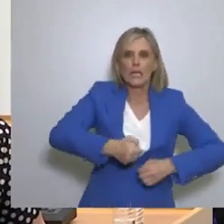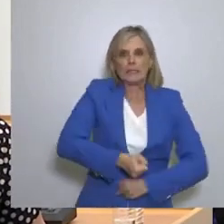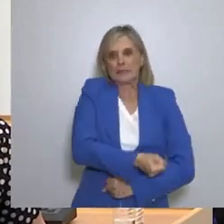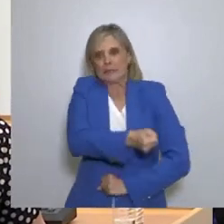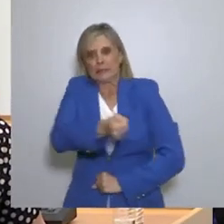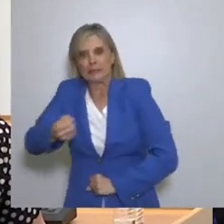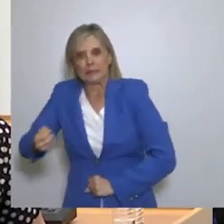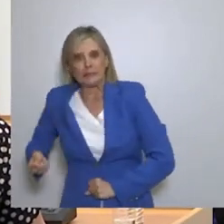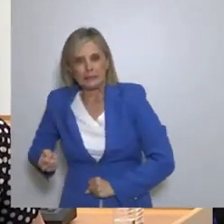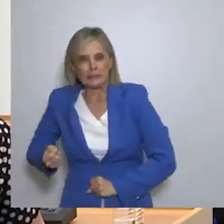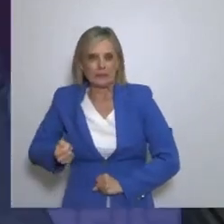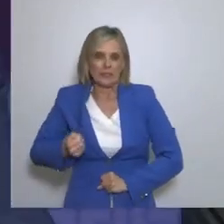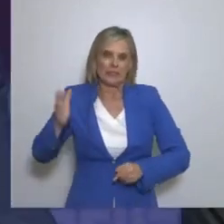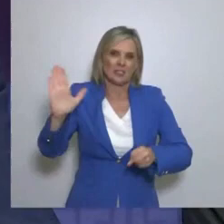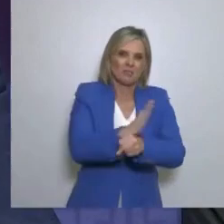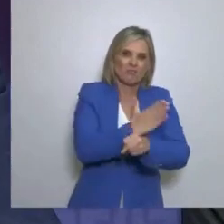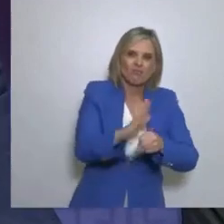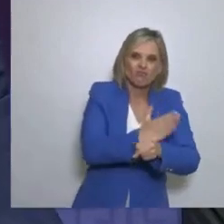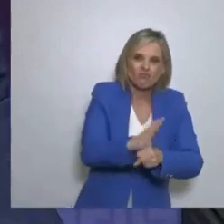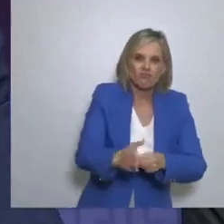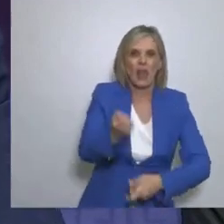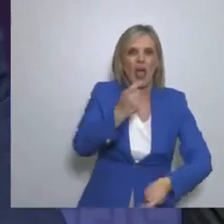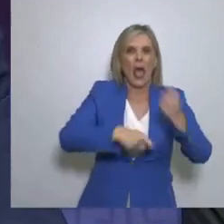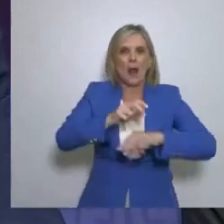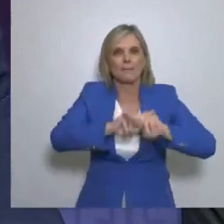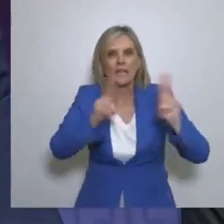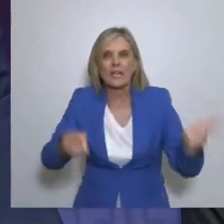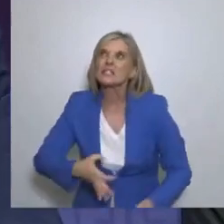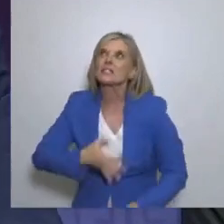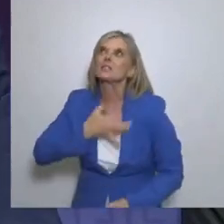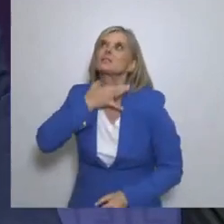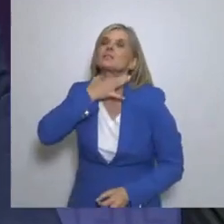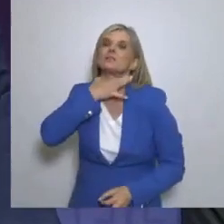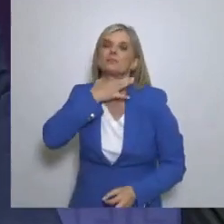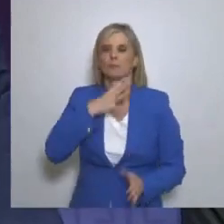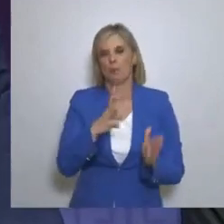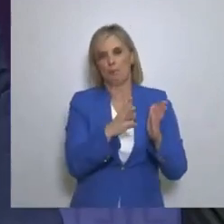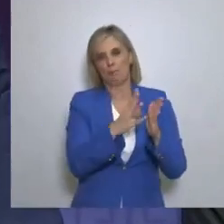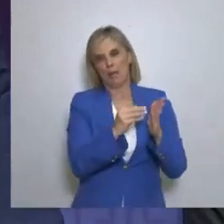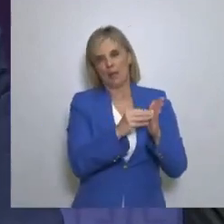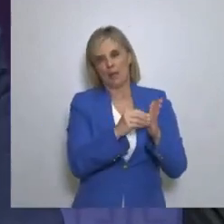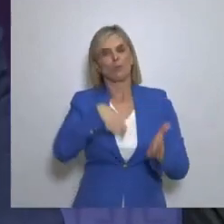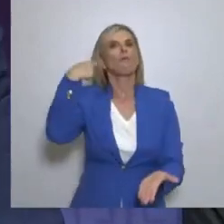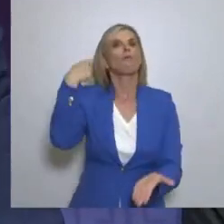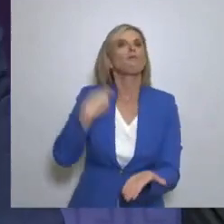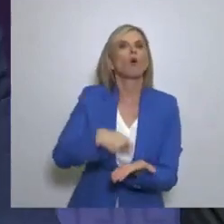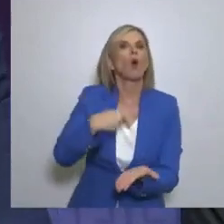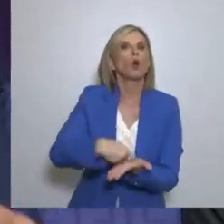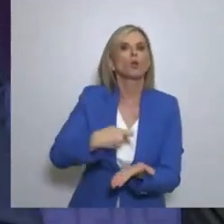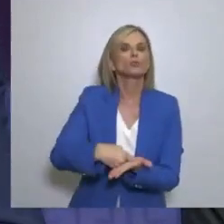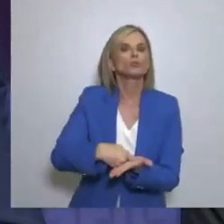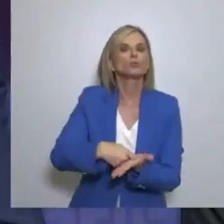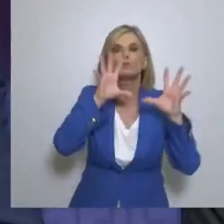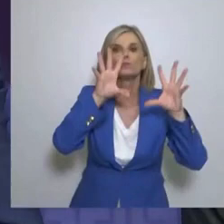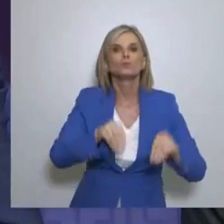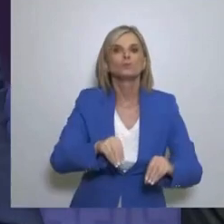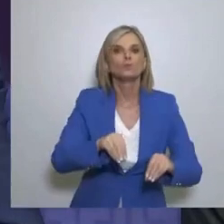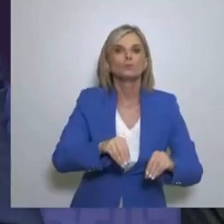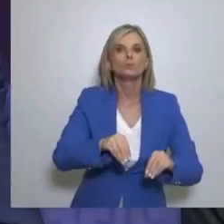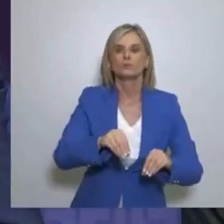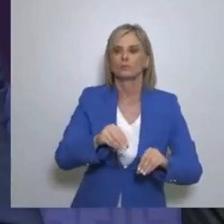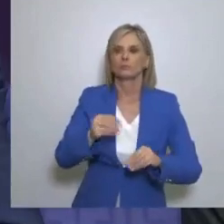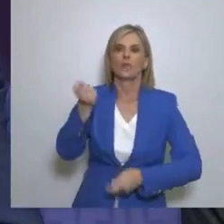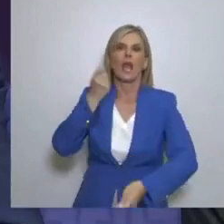Εξοντώνουν οικοκυριά Και εξοντώνουν και επιχειρήσεις στη χώρα μας Για παράδειγμα έχουμε φόρους Οι οποίοι επιβάλλονται σε όλες τις